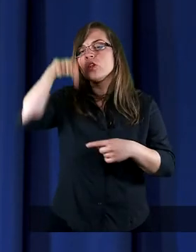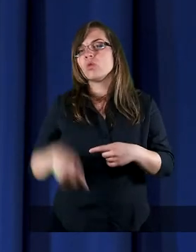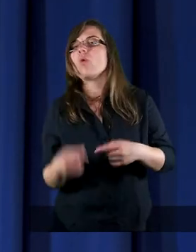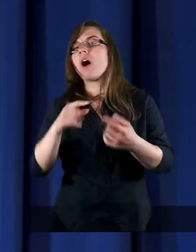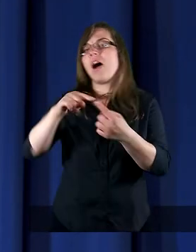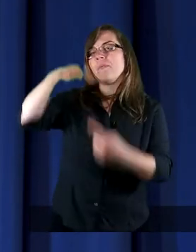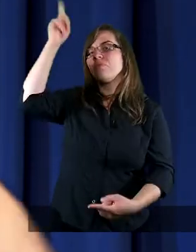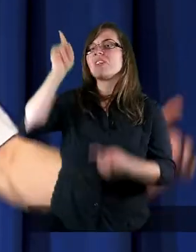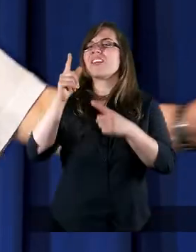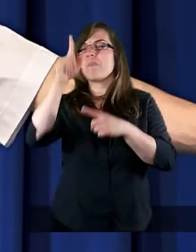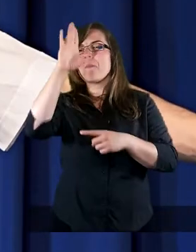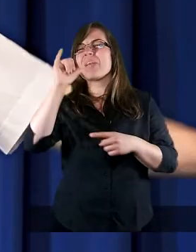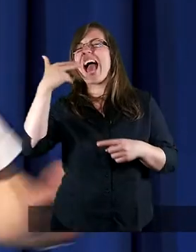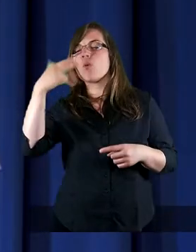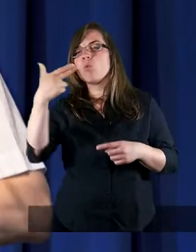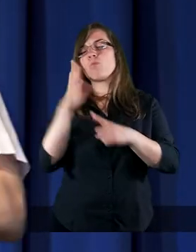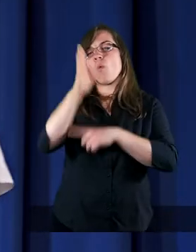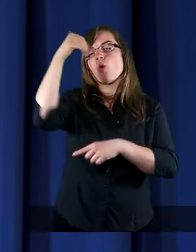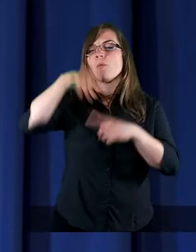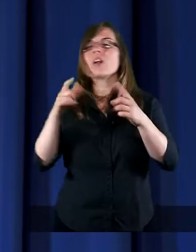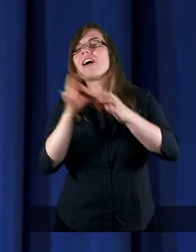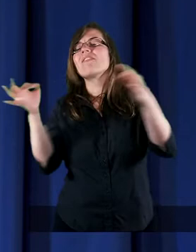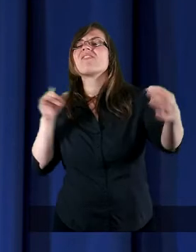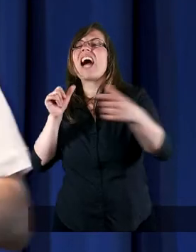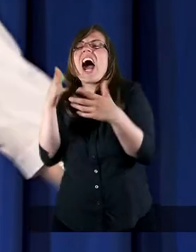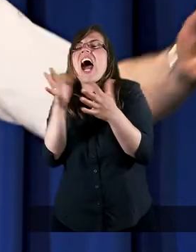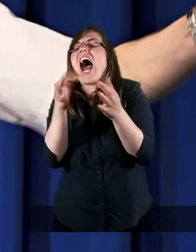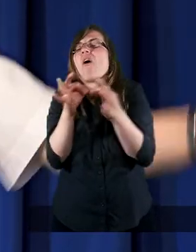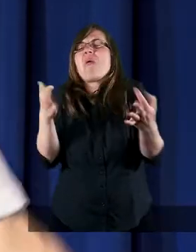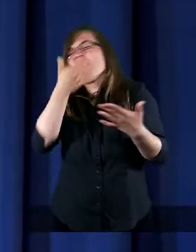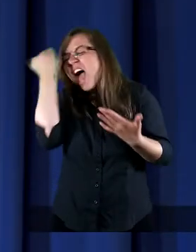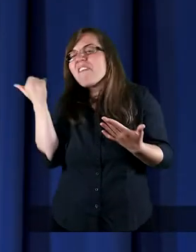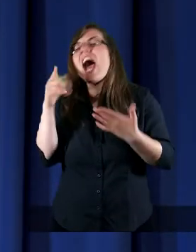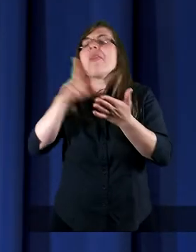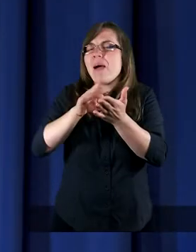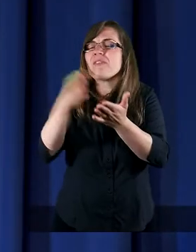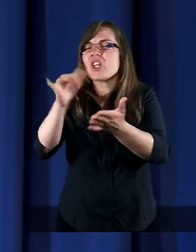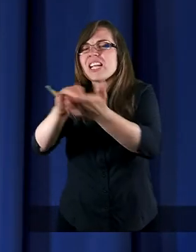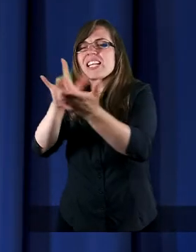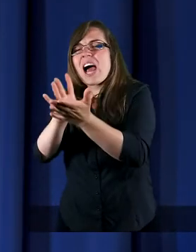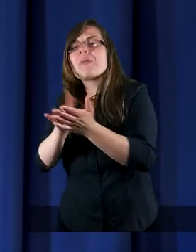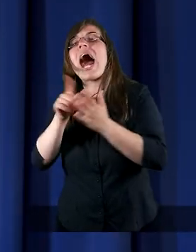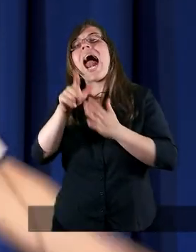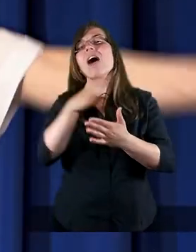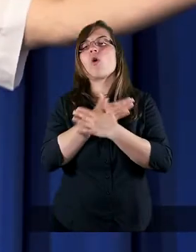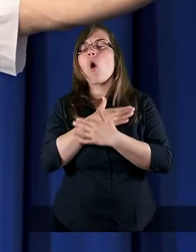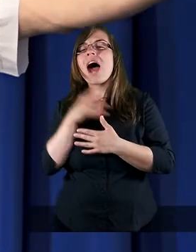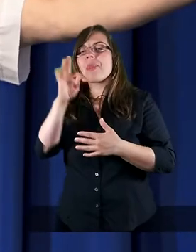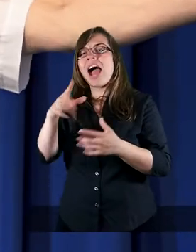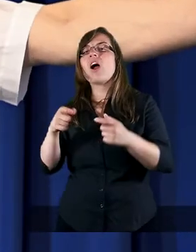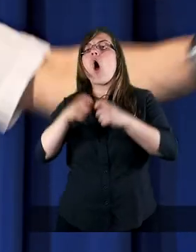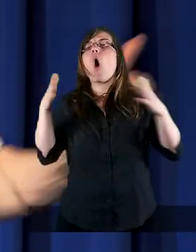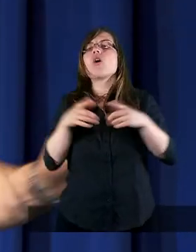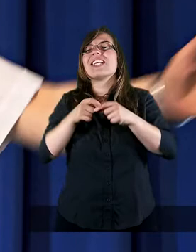bieguna zimna. Na pewno gdzieś taka odległość jest zapisana. Ale kochani, czy takie odniesienia możemy